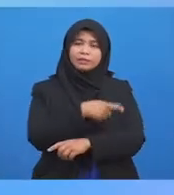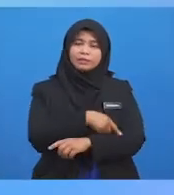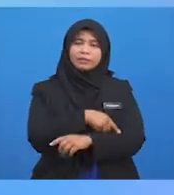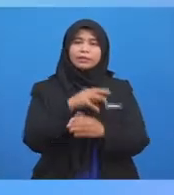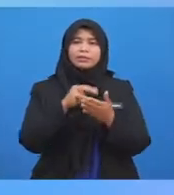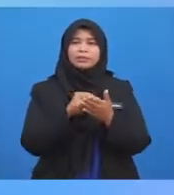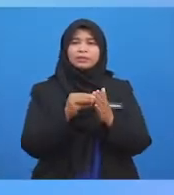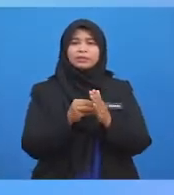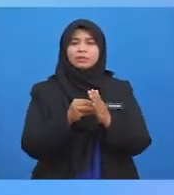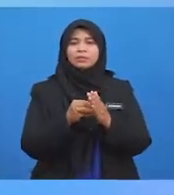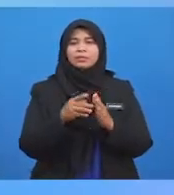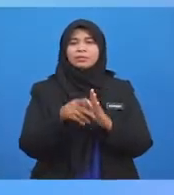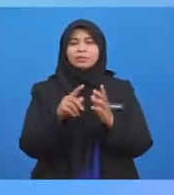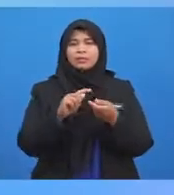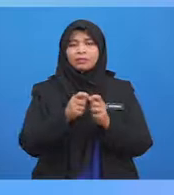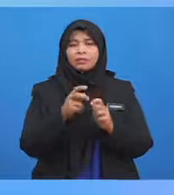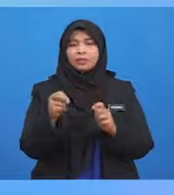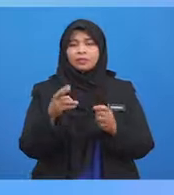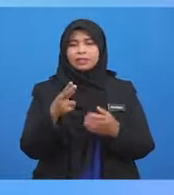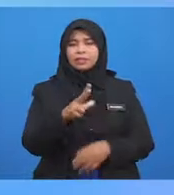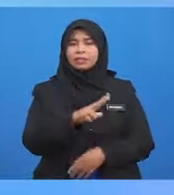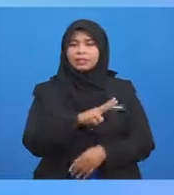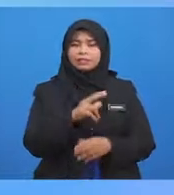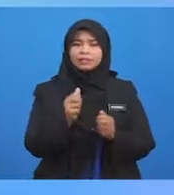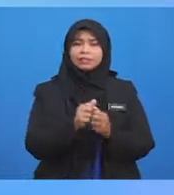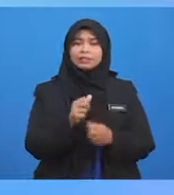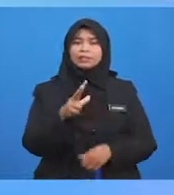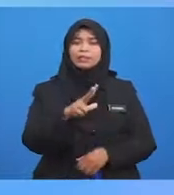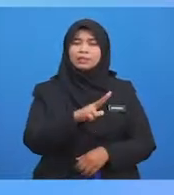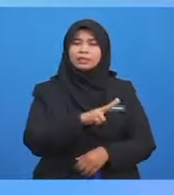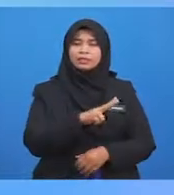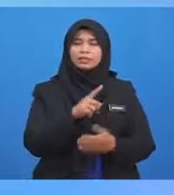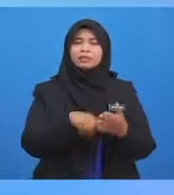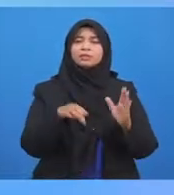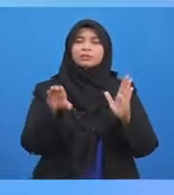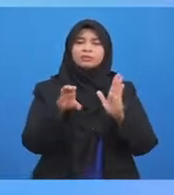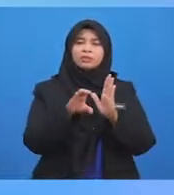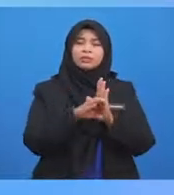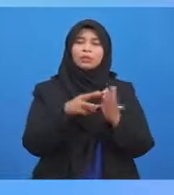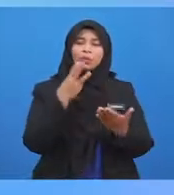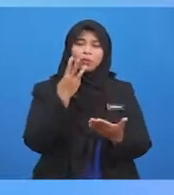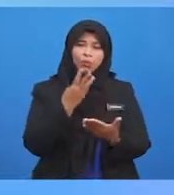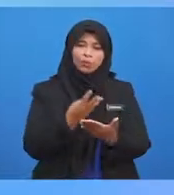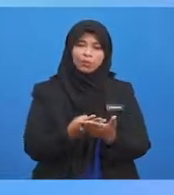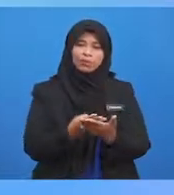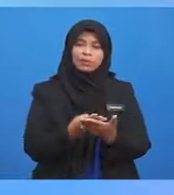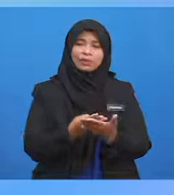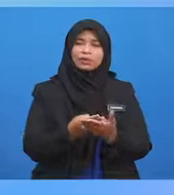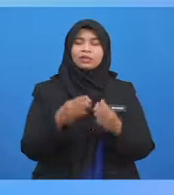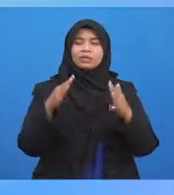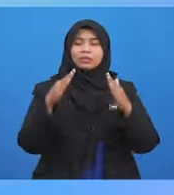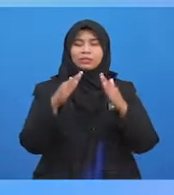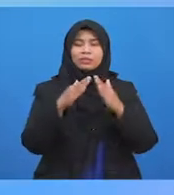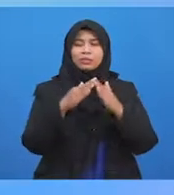pertukaran harta dengan harta Apa contoh harta? Wang-wang ringgit, rumah,